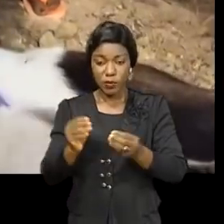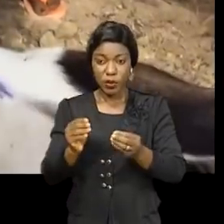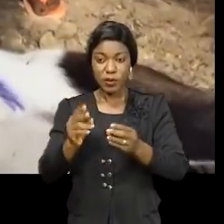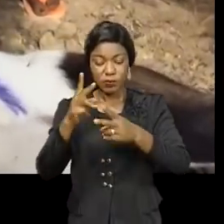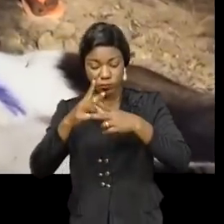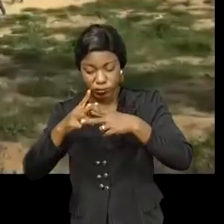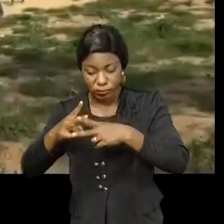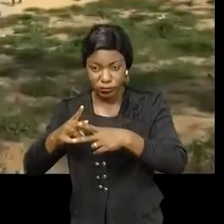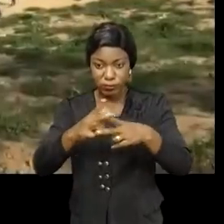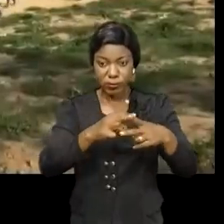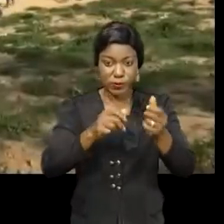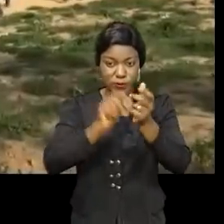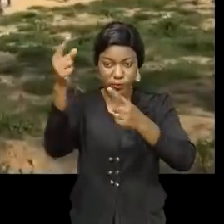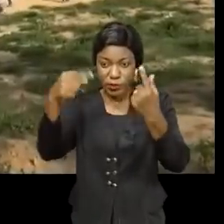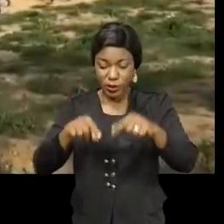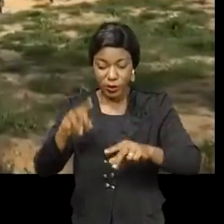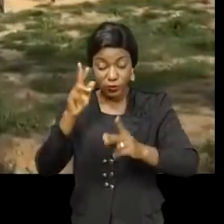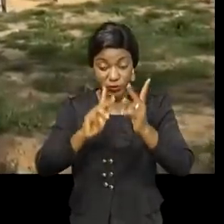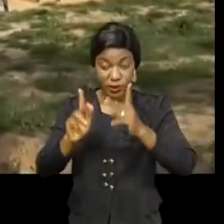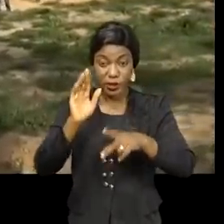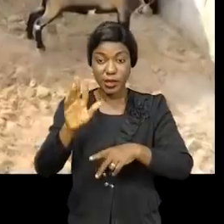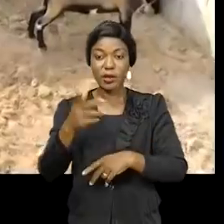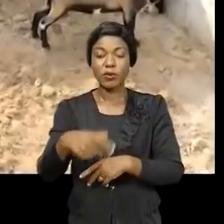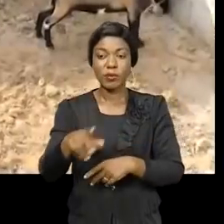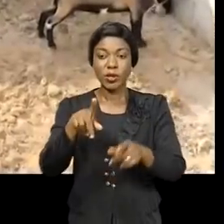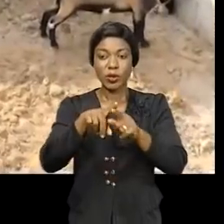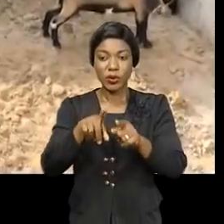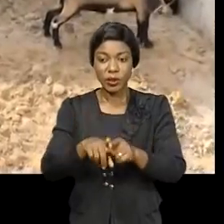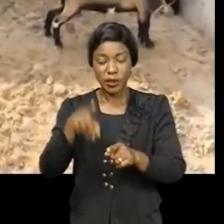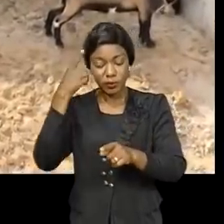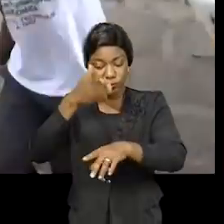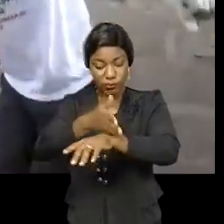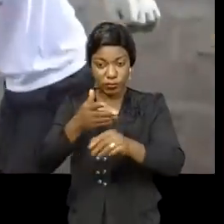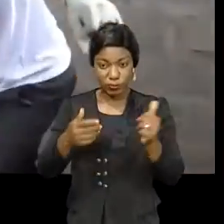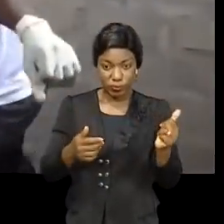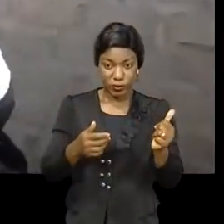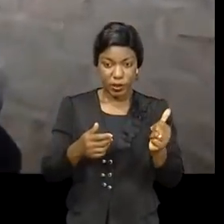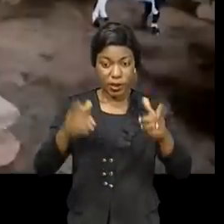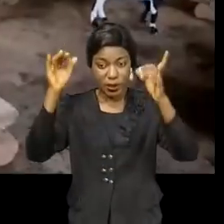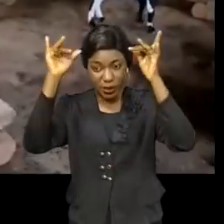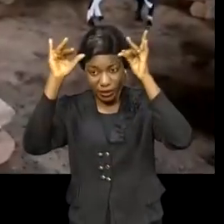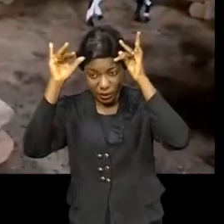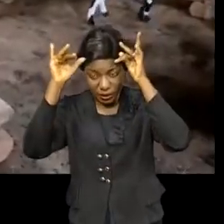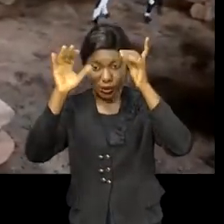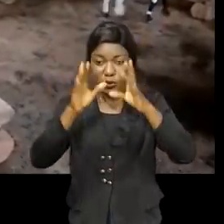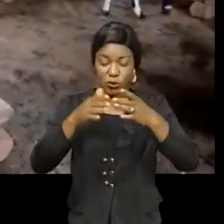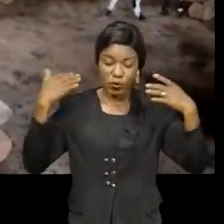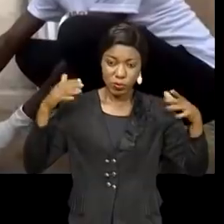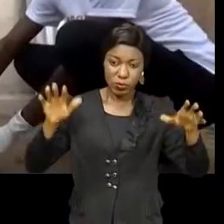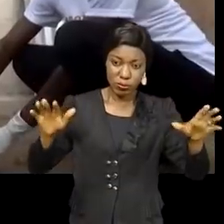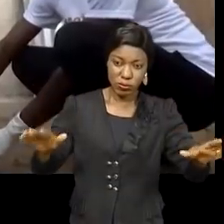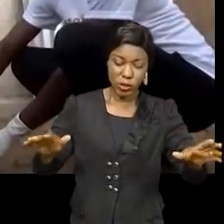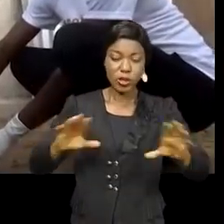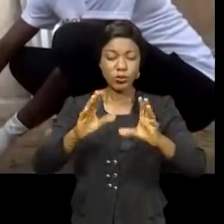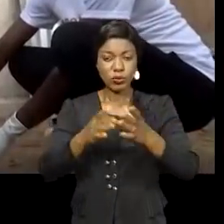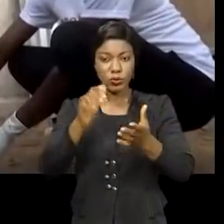d'épizotis susceptibles de décimer la population des chèvres et moutons, essentiellement ainsi que celles des volailles, et ce,